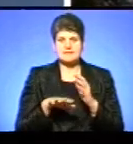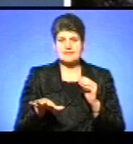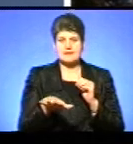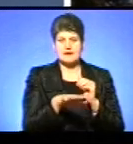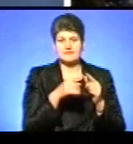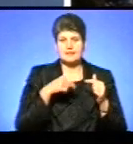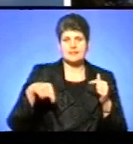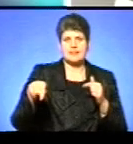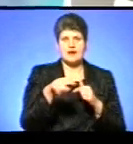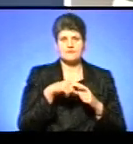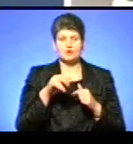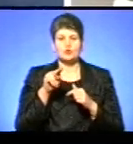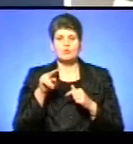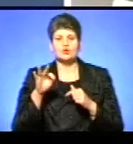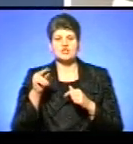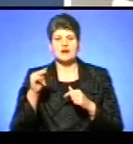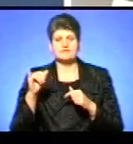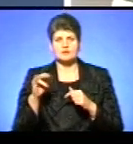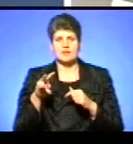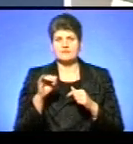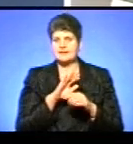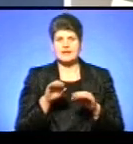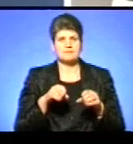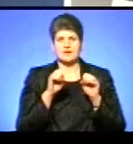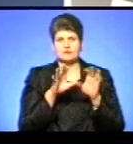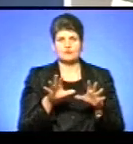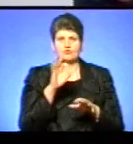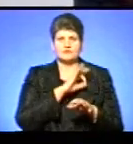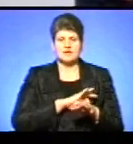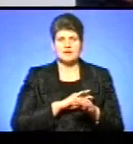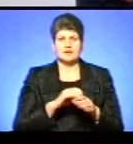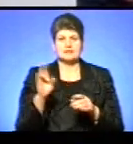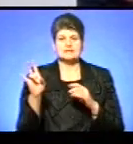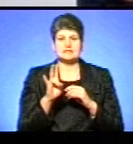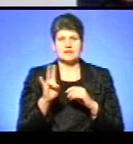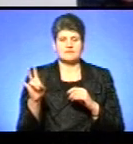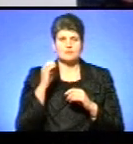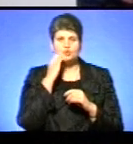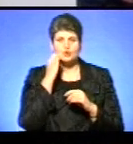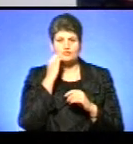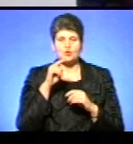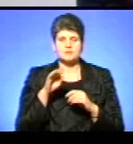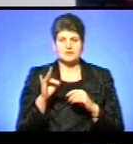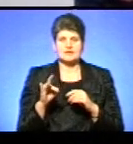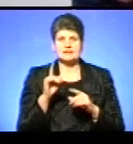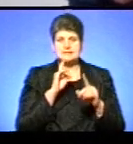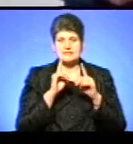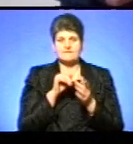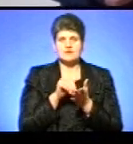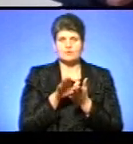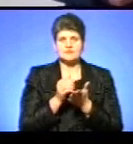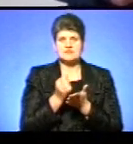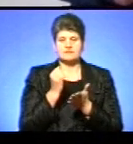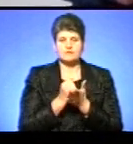Почаївської лаври не передадуть у користування церкві Московського патріархату. Сесія Почаївської міської ради вирішила відмовити у